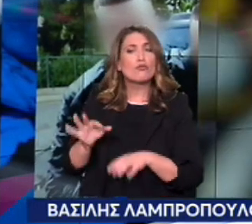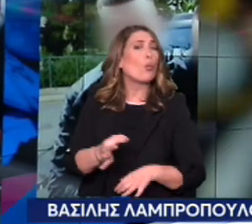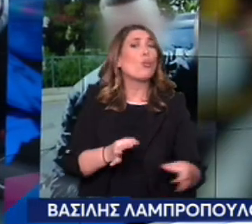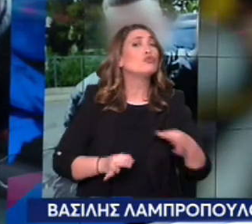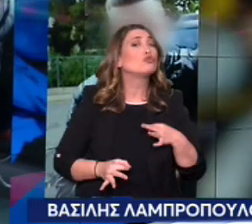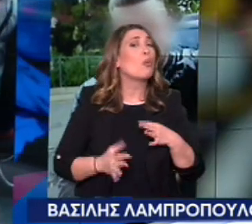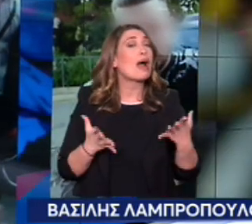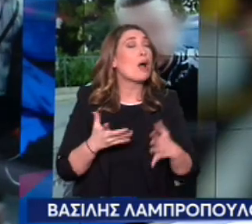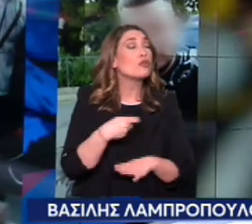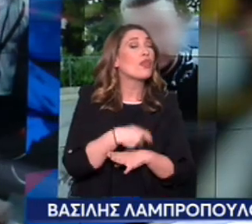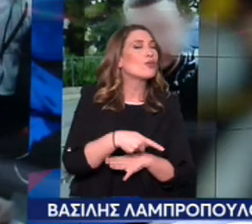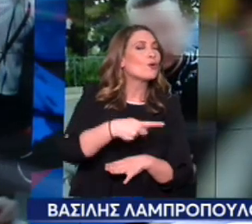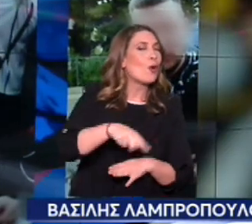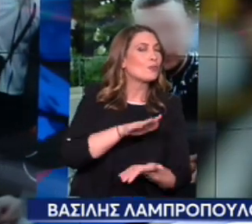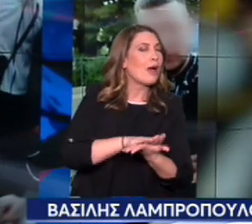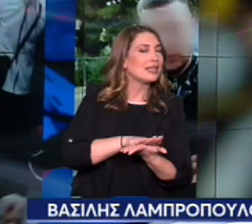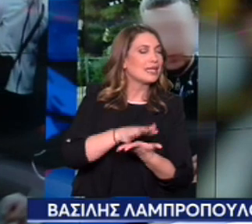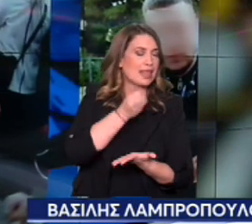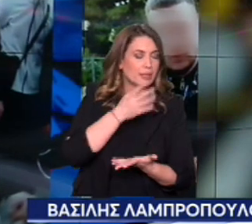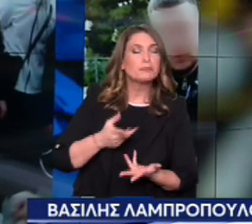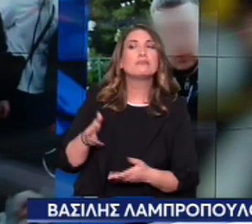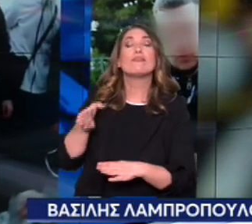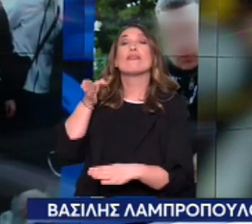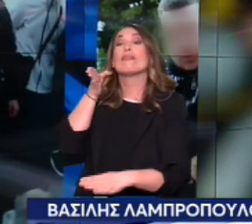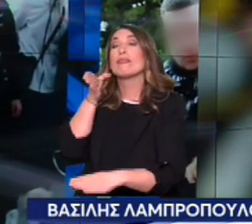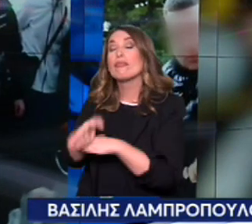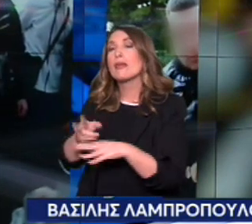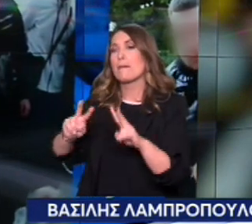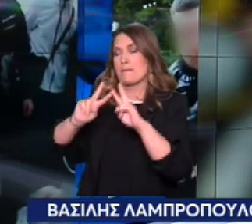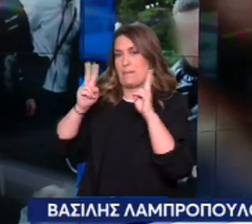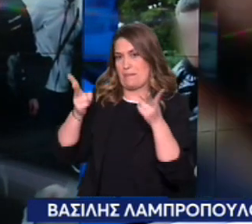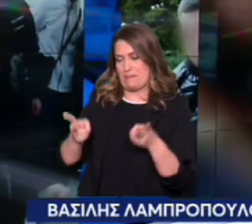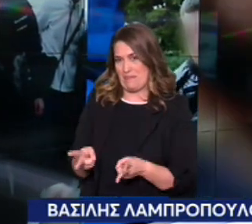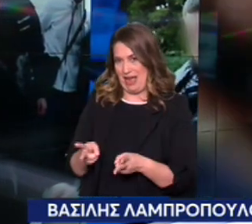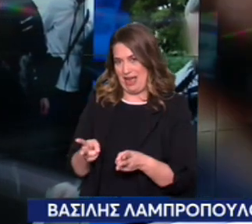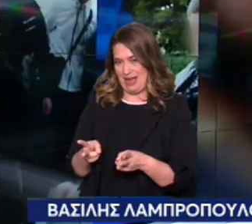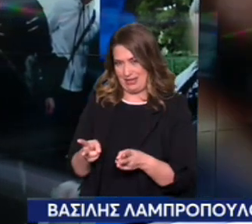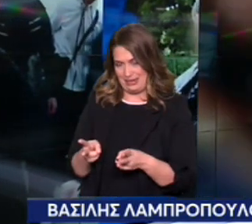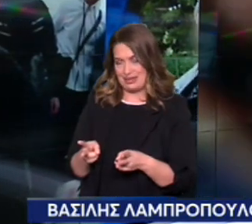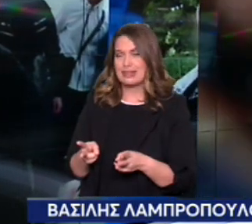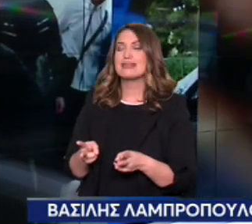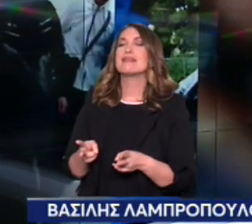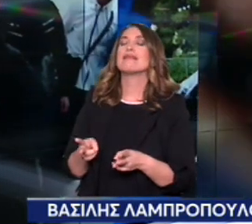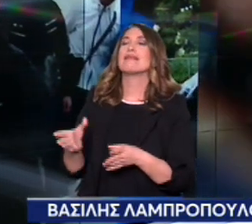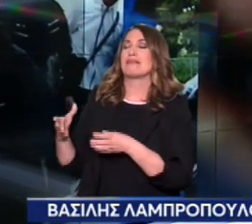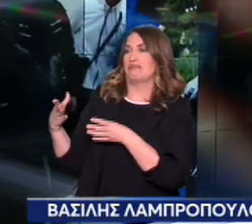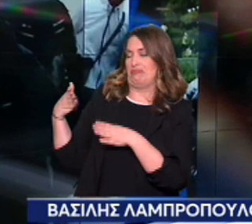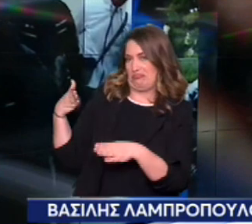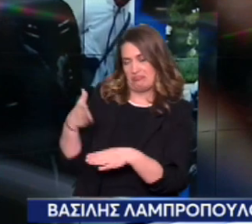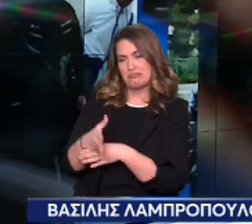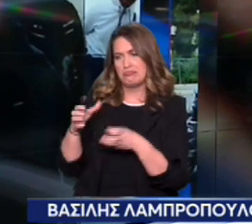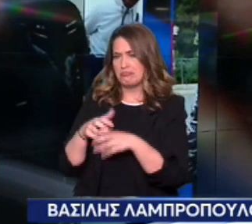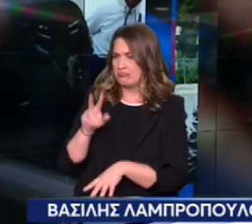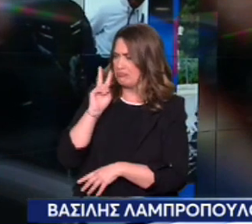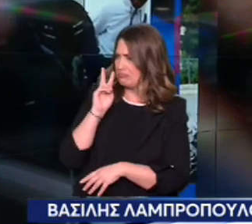συζητήσουν τι ακριβώς έχει συμβεί. Όμως διαπίστωσαν, δεν ξέρω αν το είδαν από την πρώτη στιγμή ή στην πορεία, είδαν, διαπίστωσαν